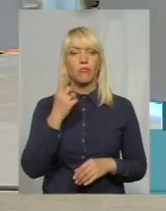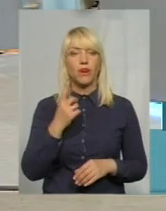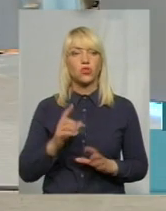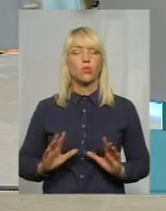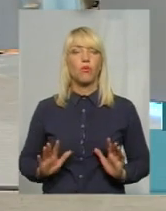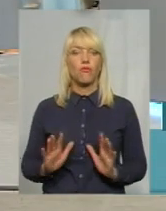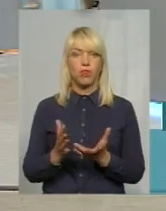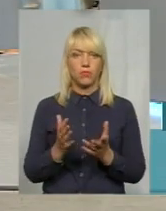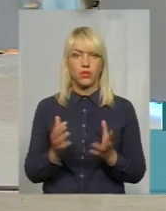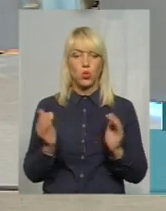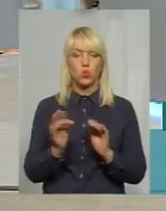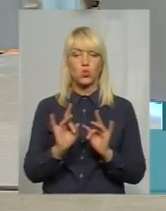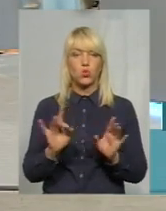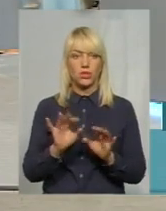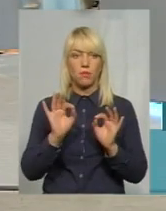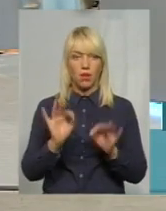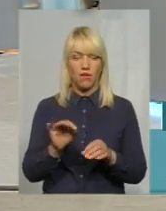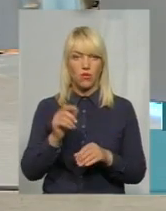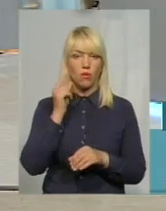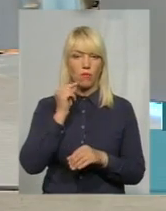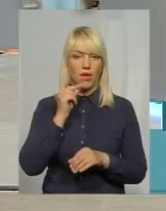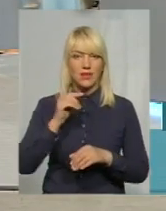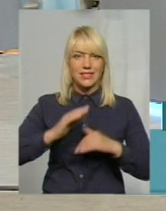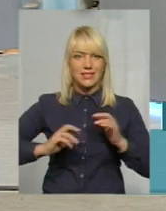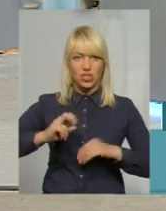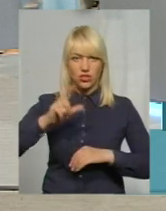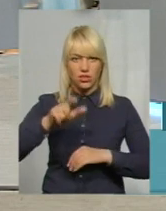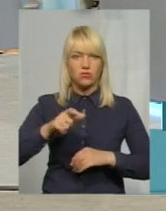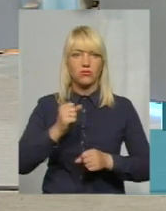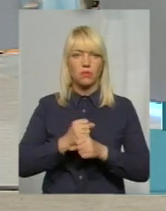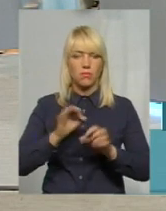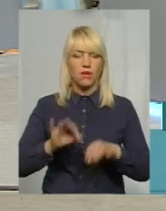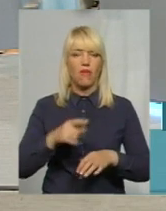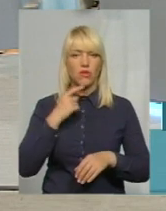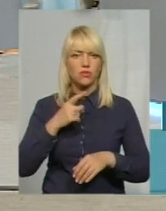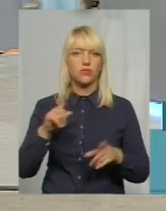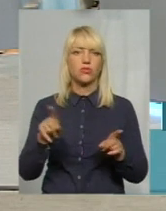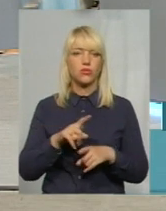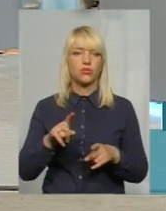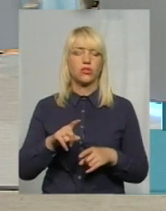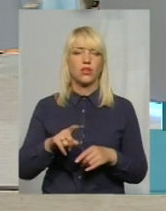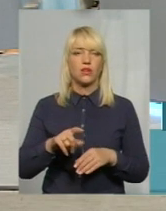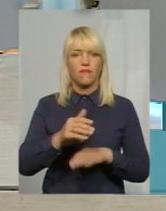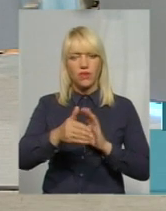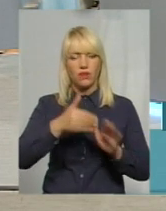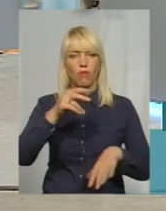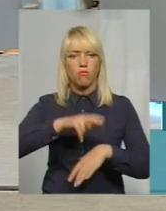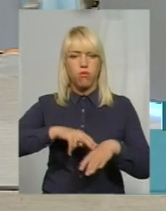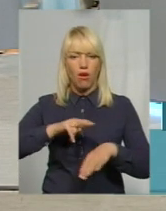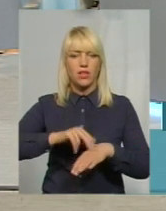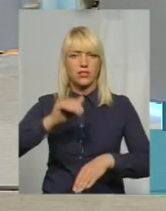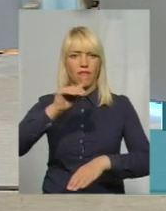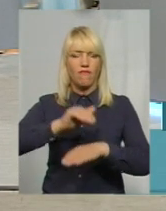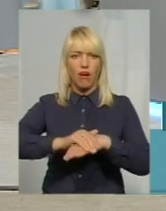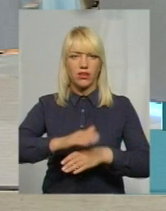сюжеті так і правильно пасічник зробив. Викликав, поліст зафіксували, і відповідно далі комісія обов'язково. Через те, що це є